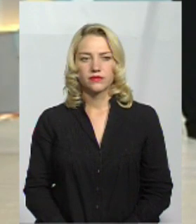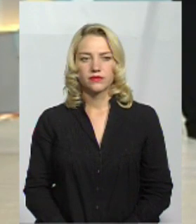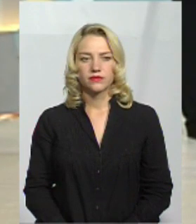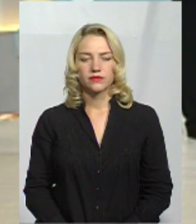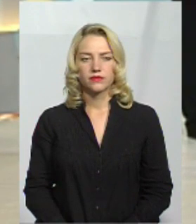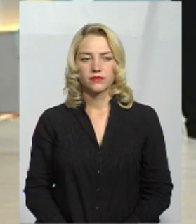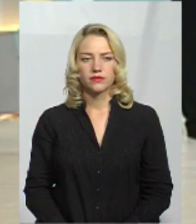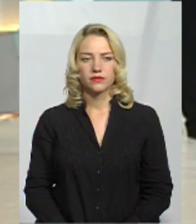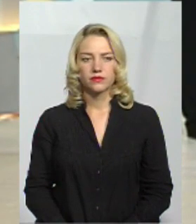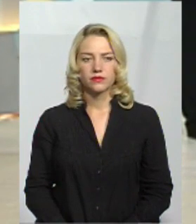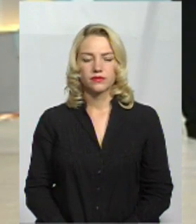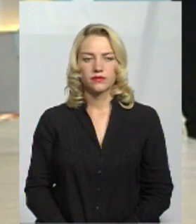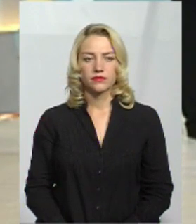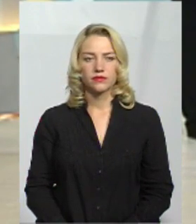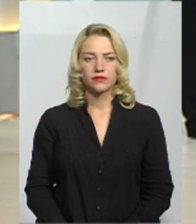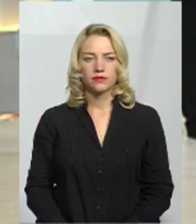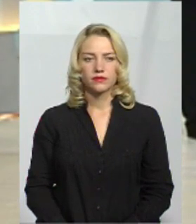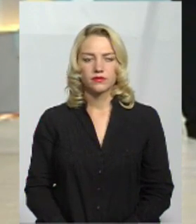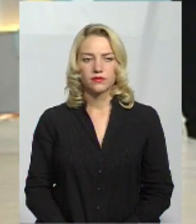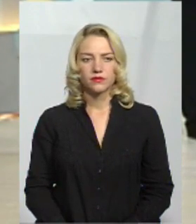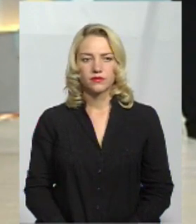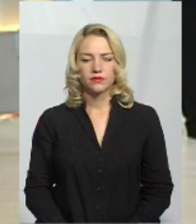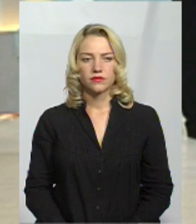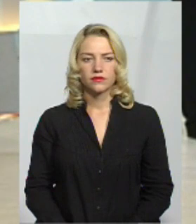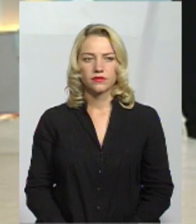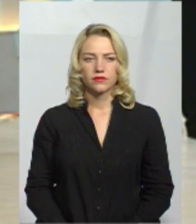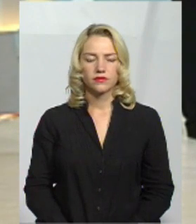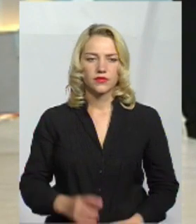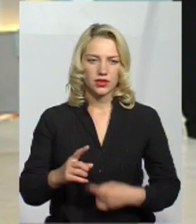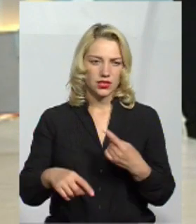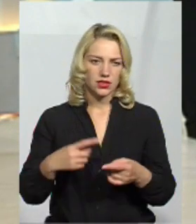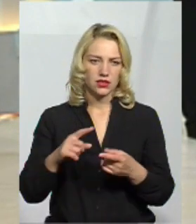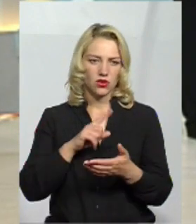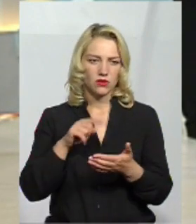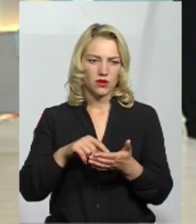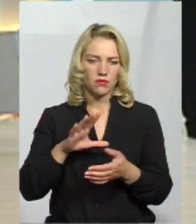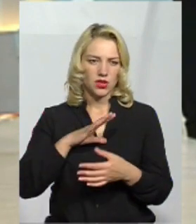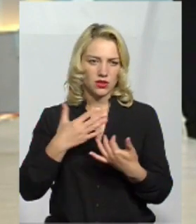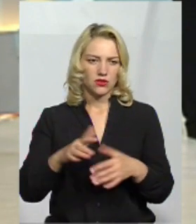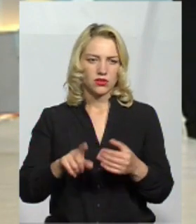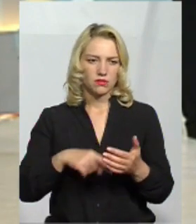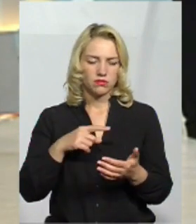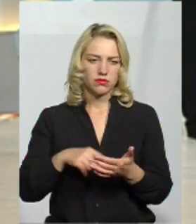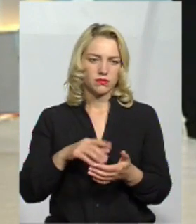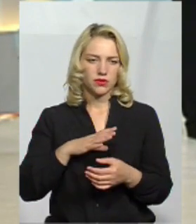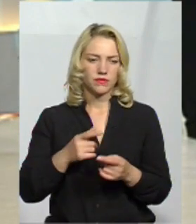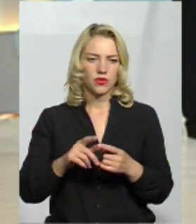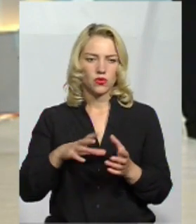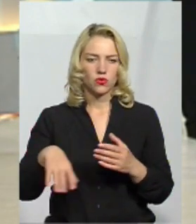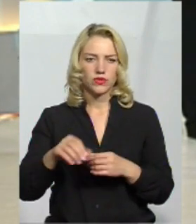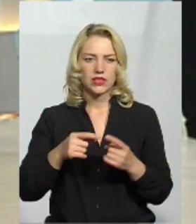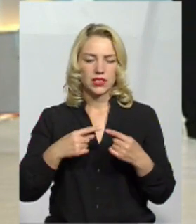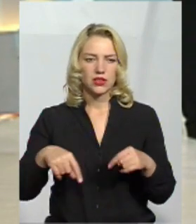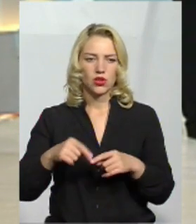І це, давайте, наступне, будь ласка, сільське господарство, тому що, фактично, на це питання Ви щойно дали відповідь. У всіх